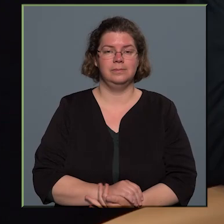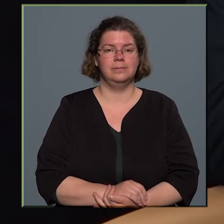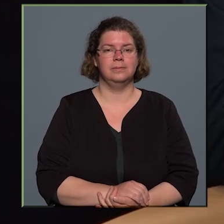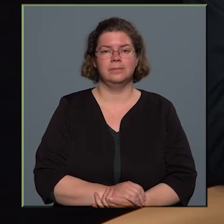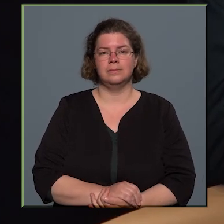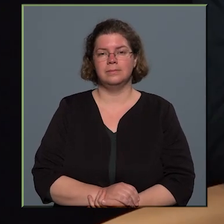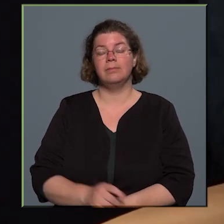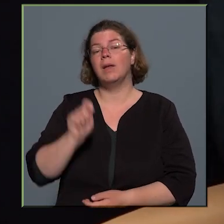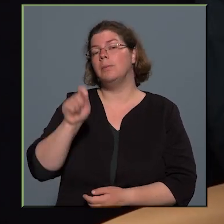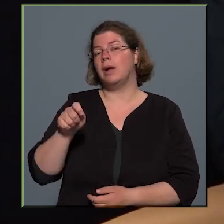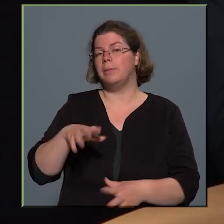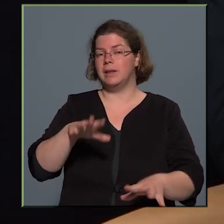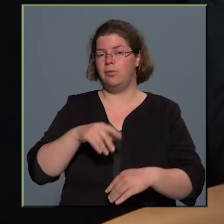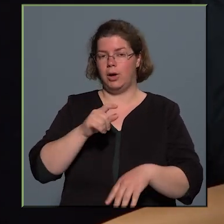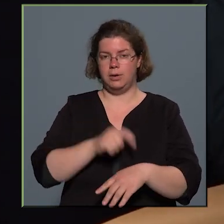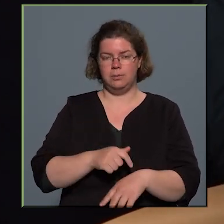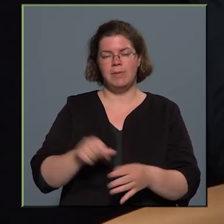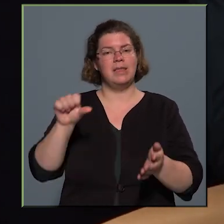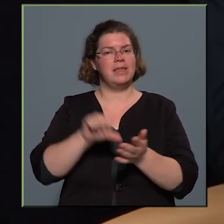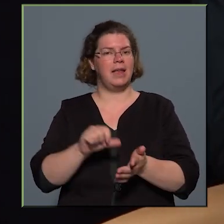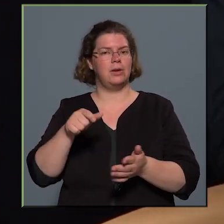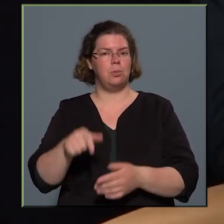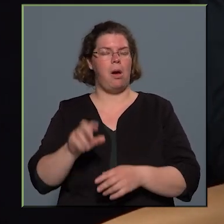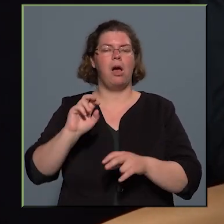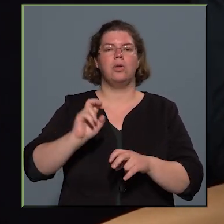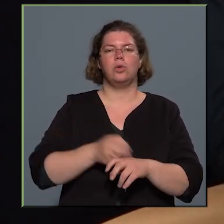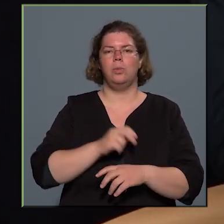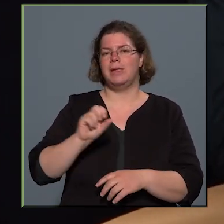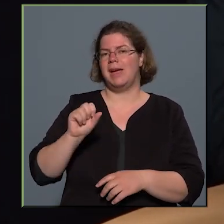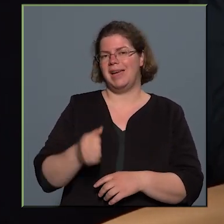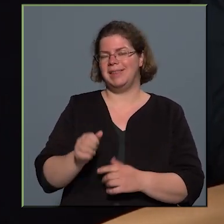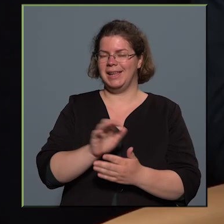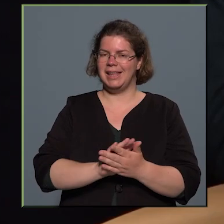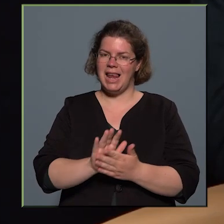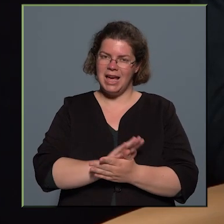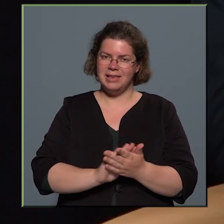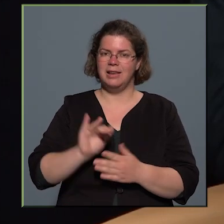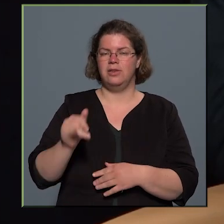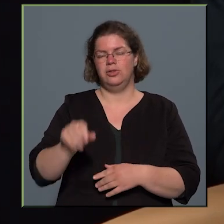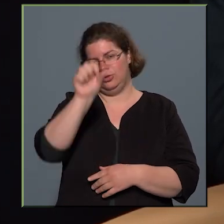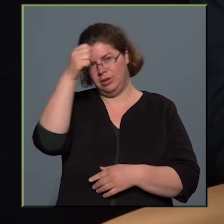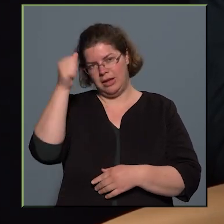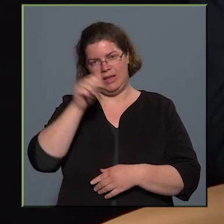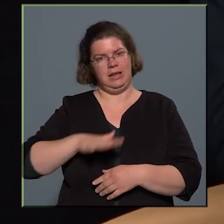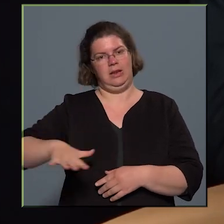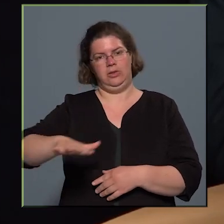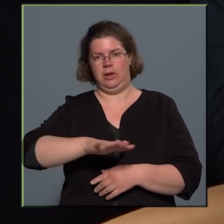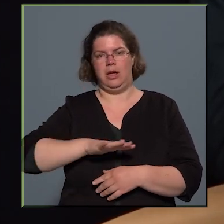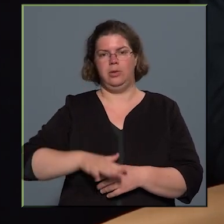Parlamenti fogadóóra, a centrumban pedig kőbánya egyik jellegzetes és nevezetes területe,